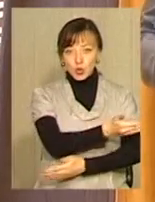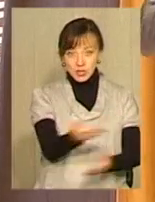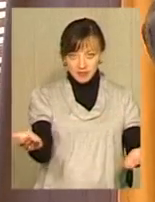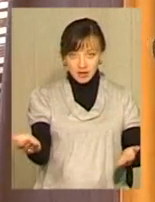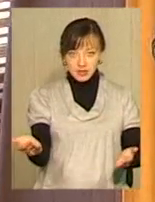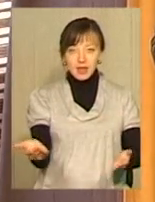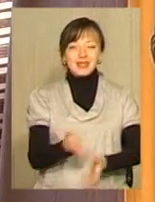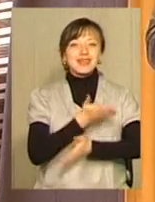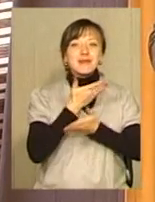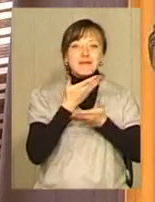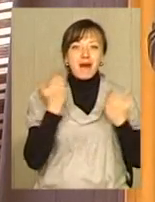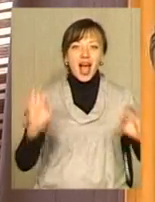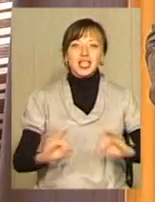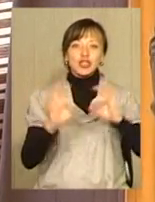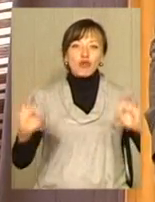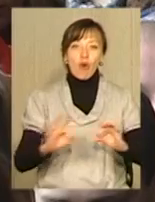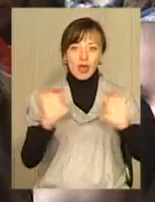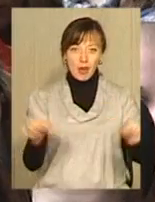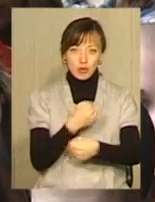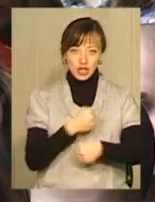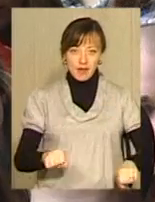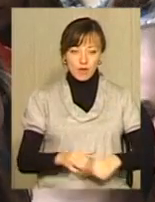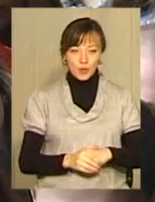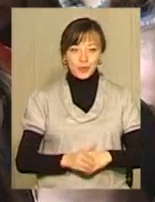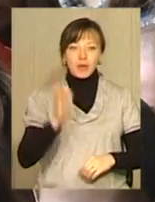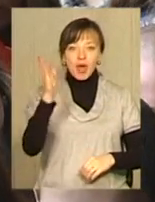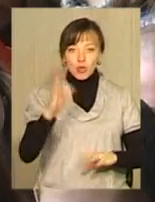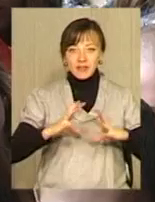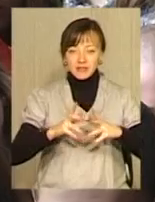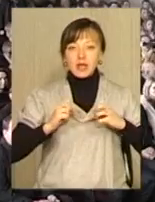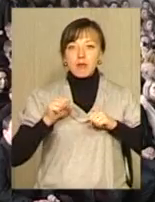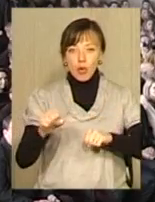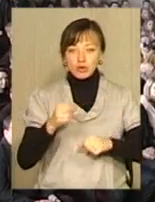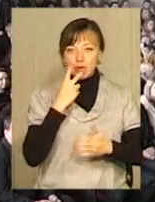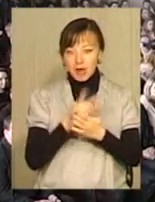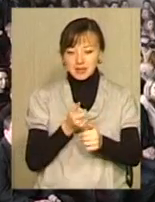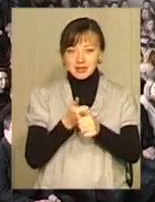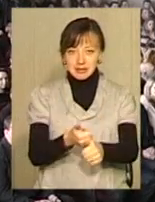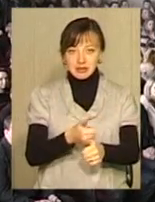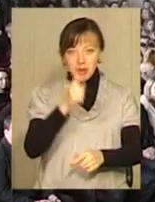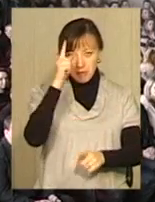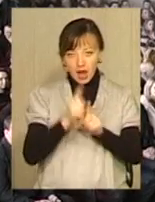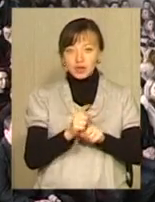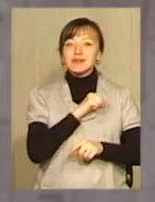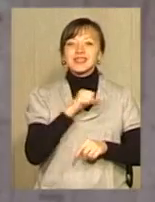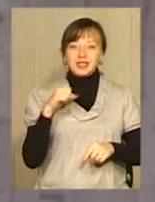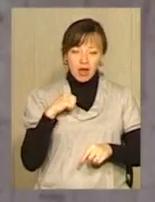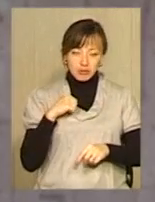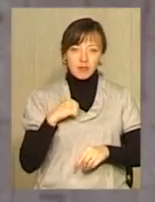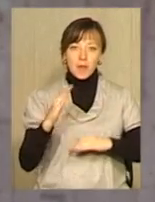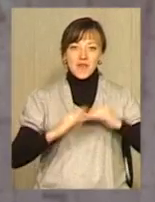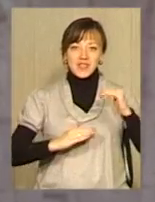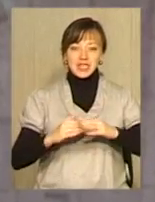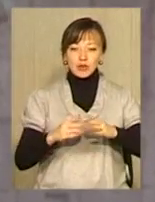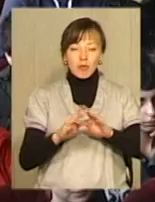вас, нема нічого неможливого. Майбутнє у світі боксу Віталій бачить за братом. Сам же доктор залізний кулак у професійному